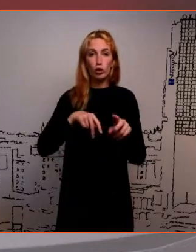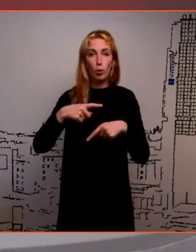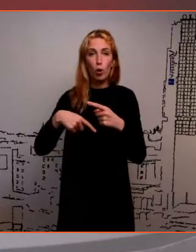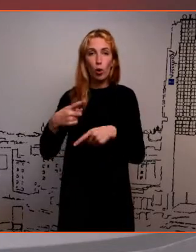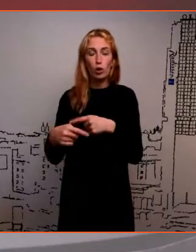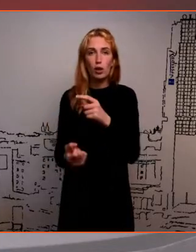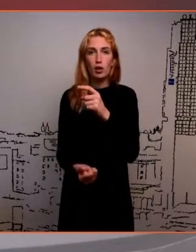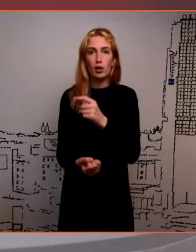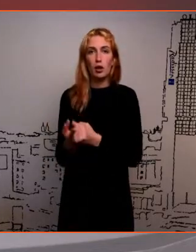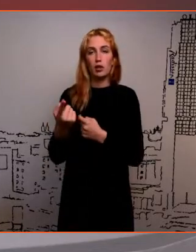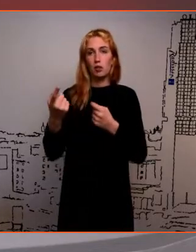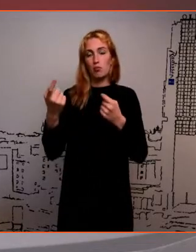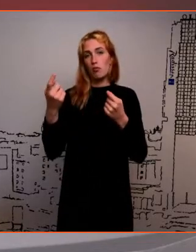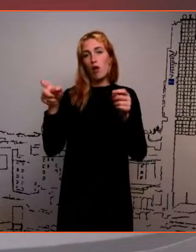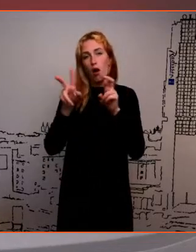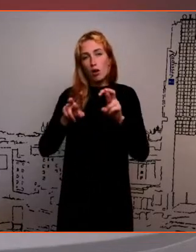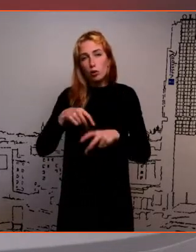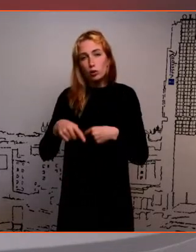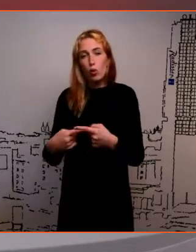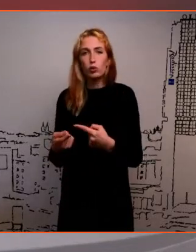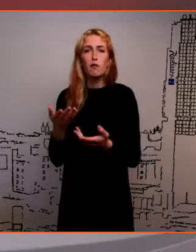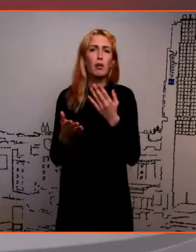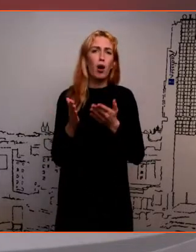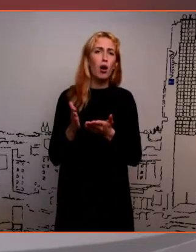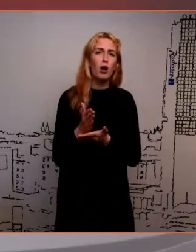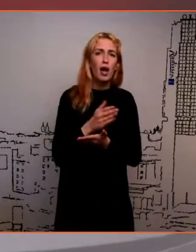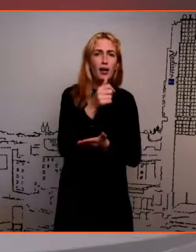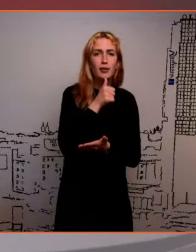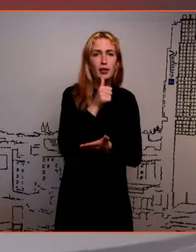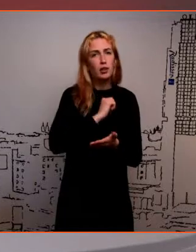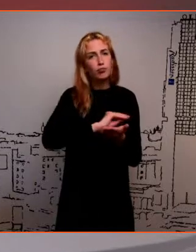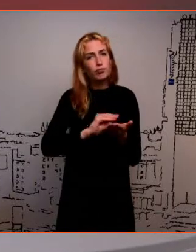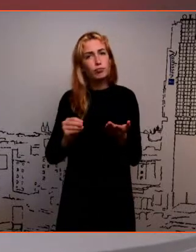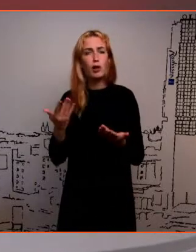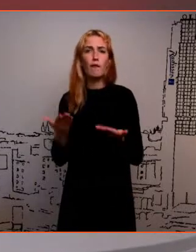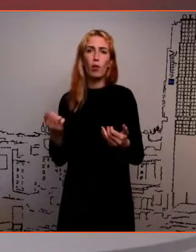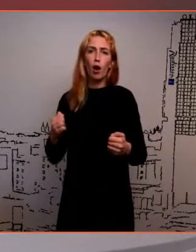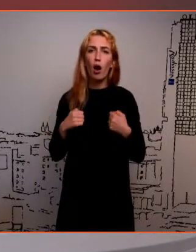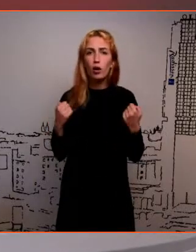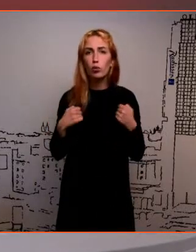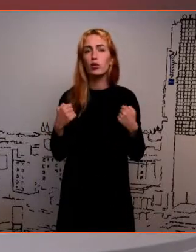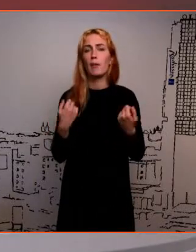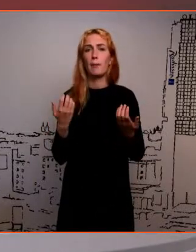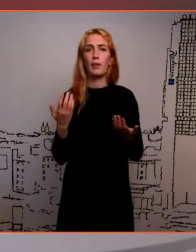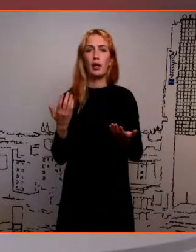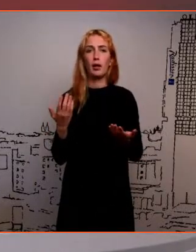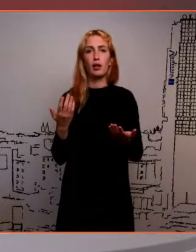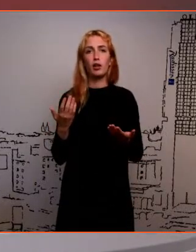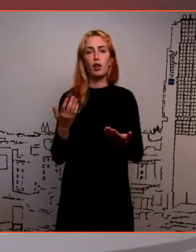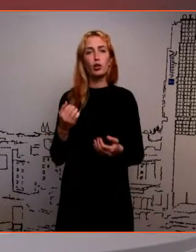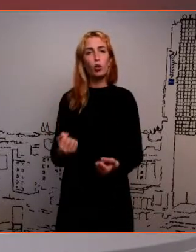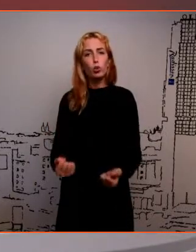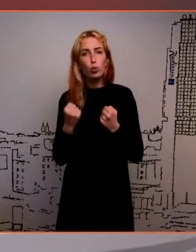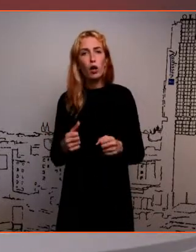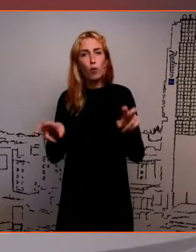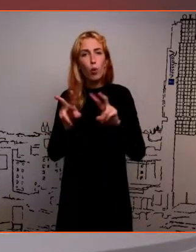sellises analüüsis võibolla teeme karjääritestid, võibolla teeme harjutusi, püüame leid inimesed tugevusi. Ühel